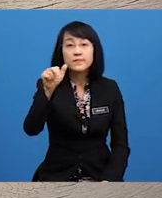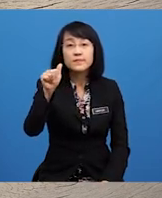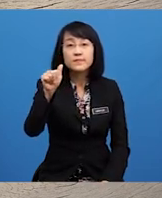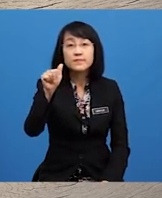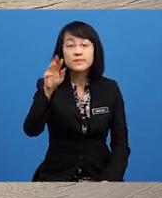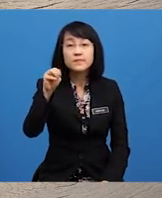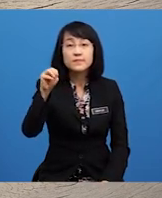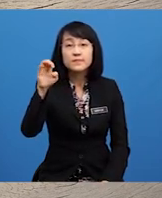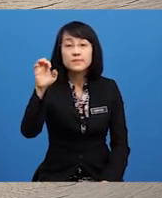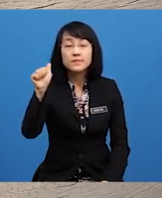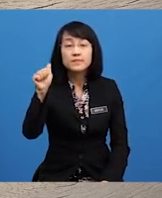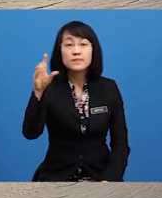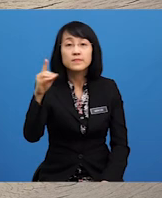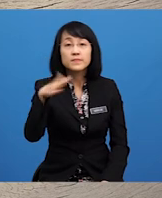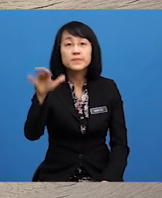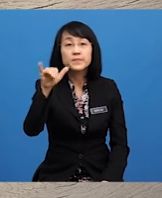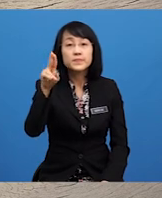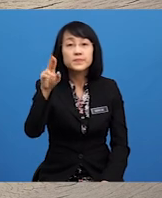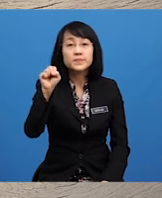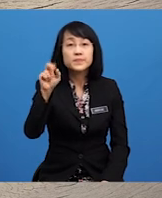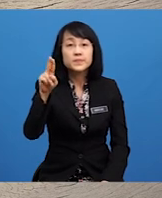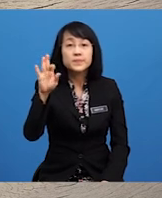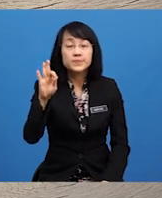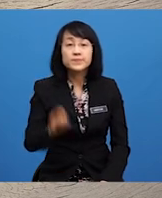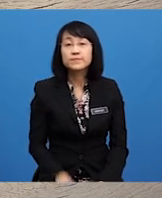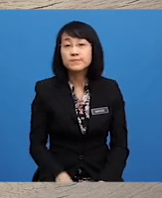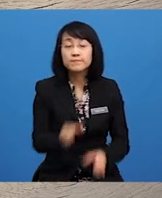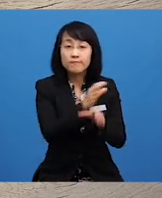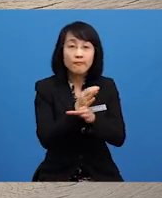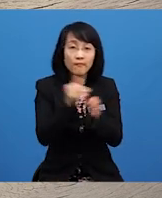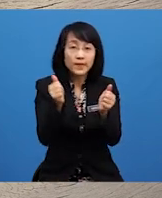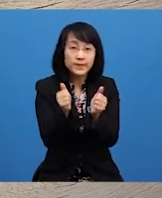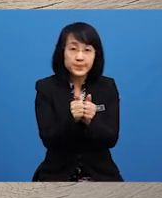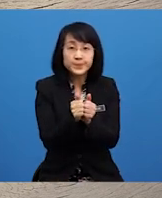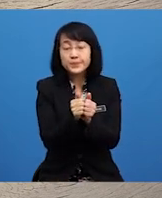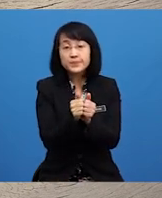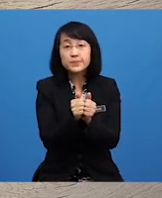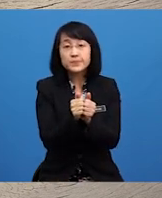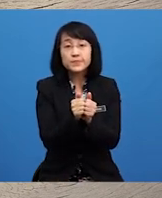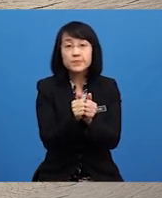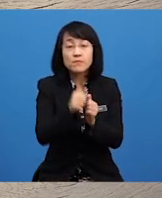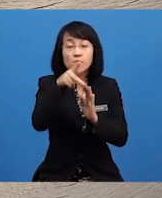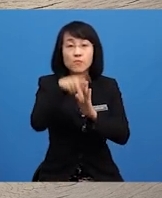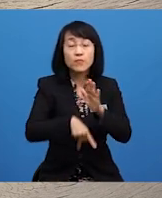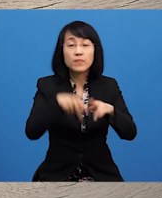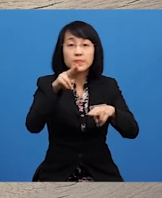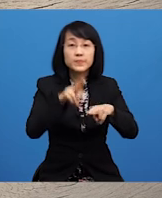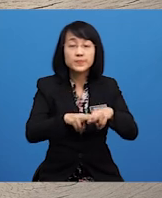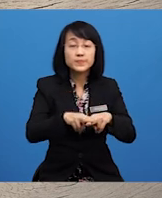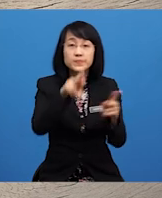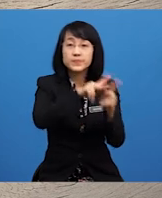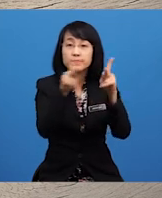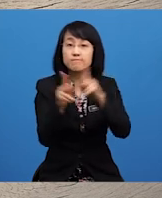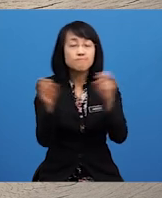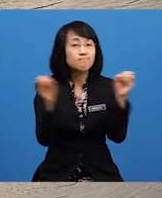Yusof Perhatikan Terhadap Penduduk kampung Yang tiada Tempat tinggal Dan Pekerjaan